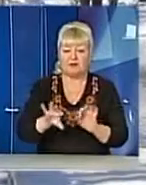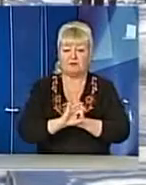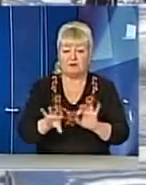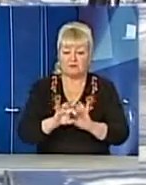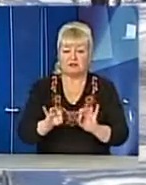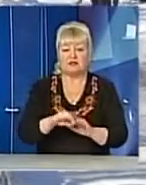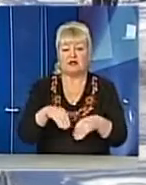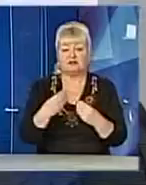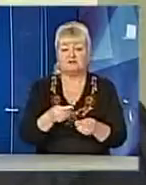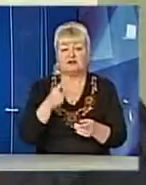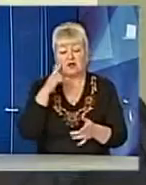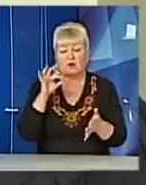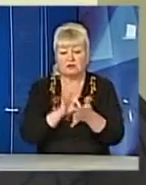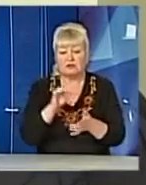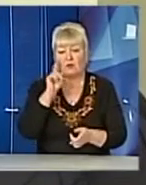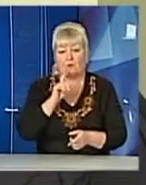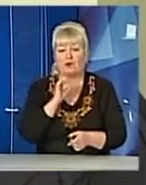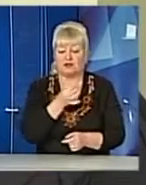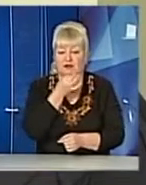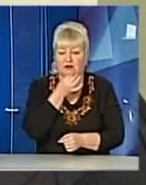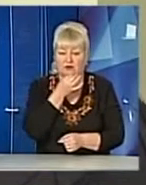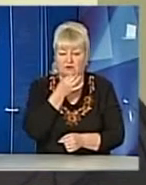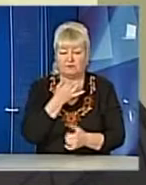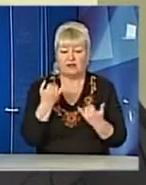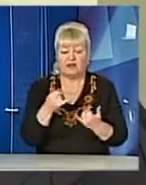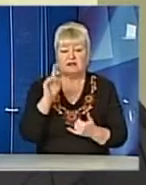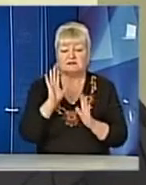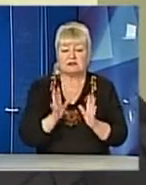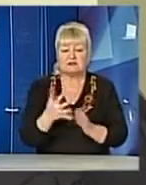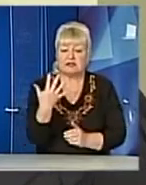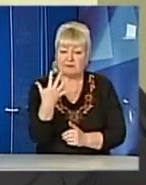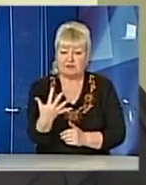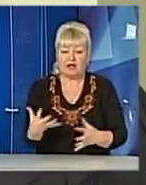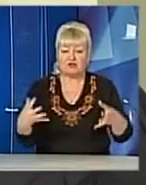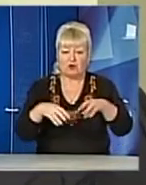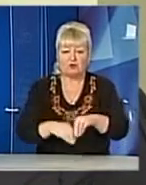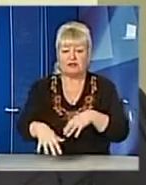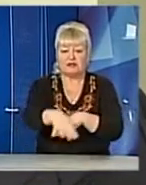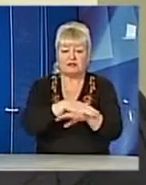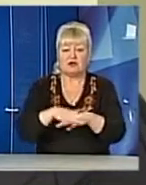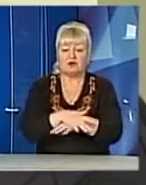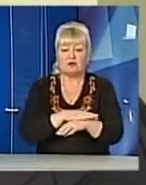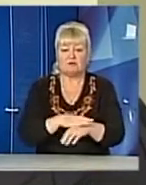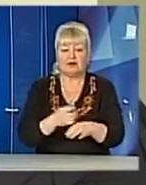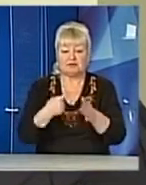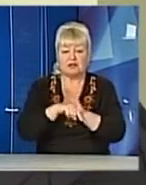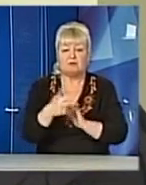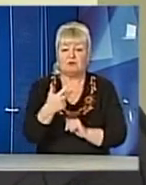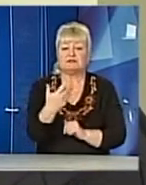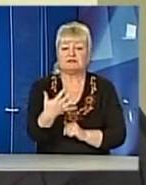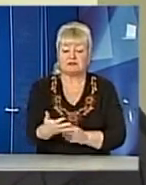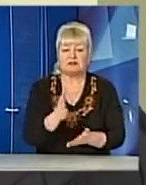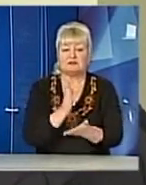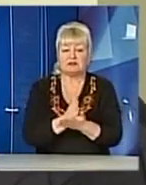на працювань ОТГ поки рано. Сьогодні слід зазначити, що лише 5 об'єднаних територіальних громад з понад 35 громад мають